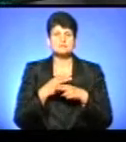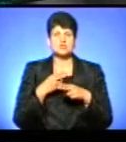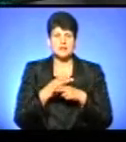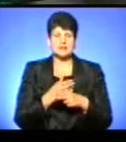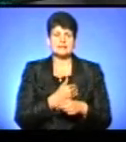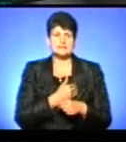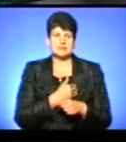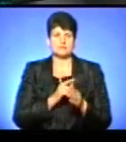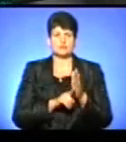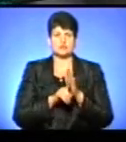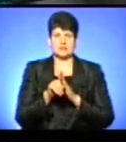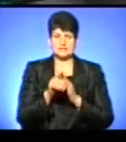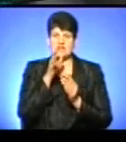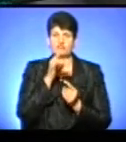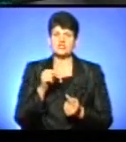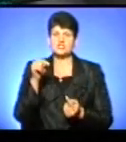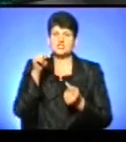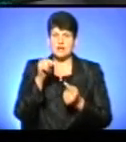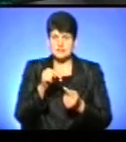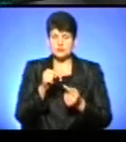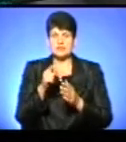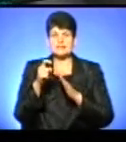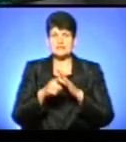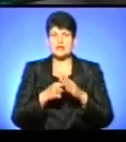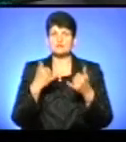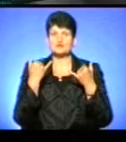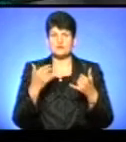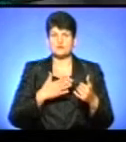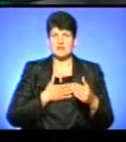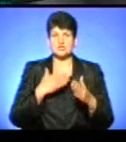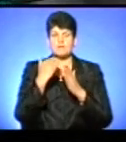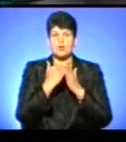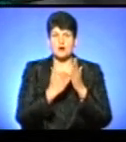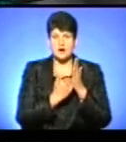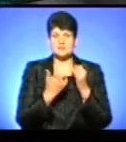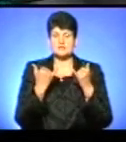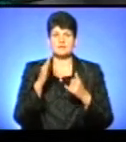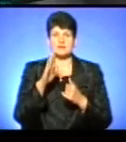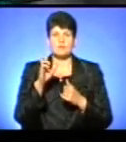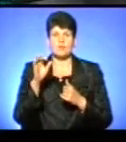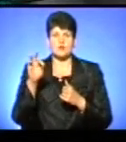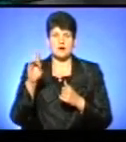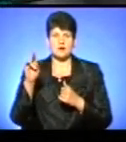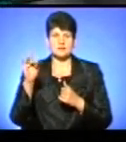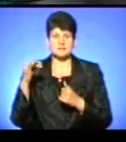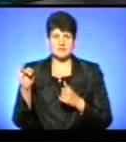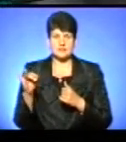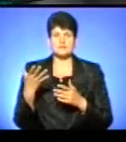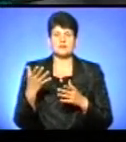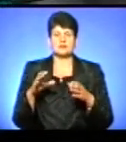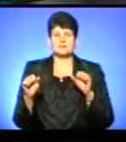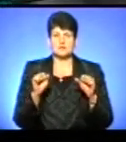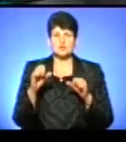ініціативі стартувати вчасно, дізнаємося сьогодні у нашій програмі. Поруч зі мною Вадим Боярський, директор департаменту соціального